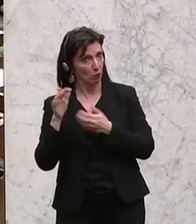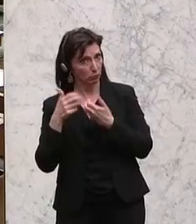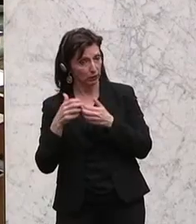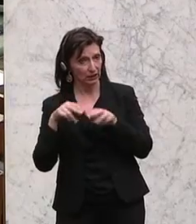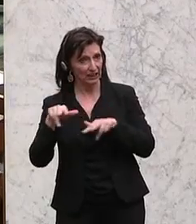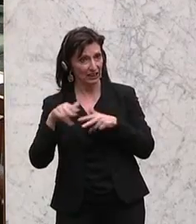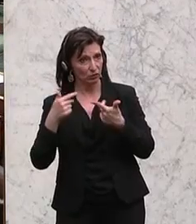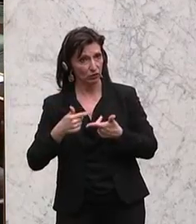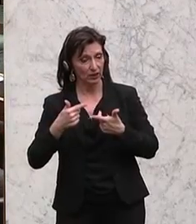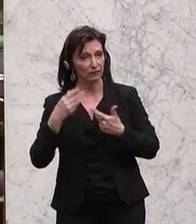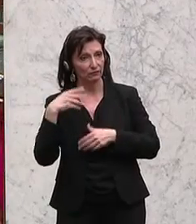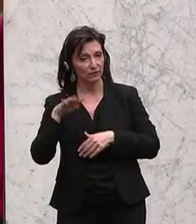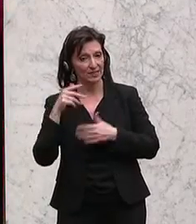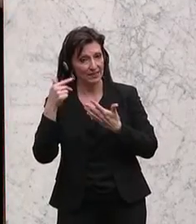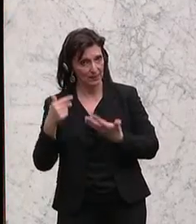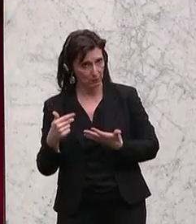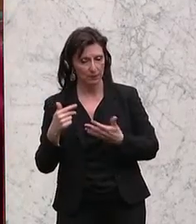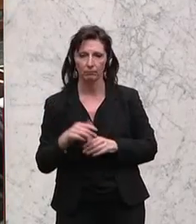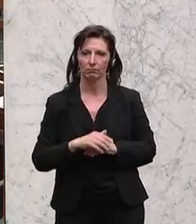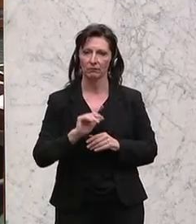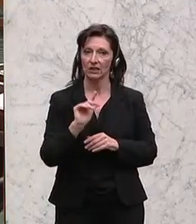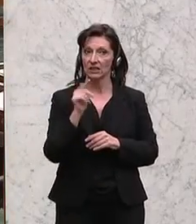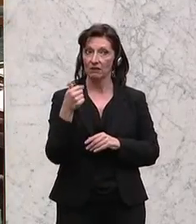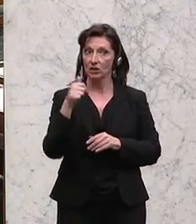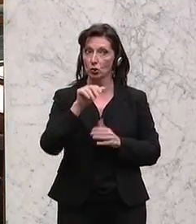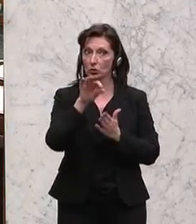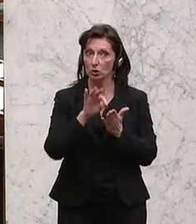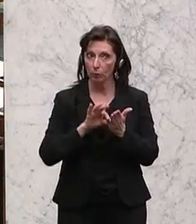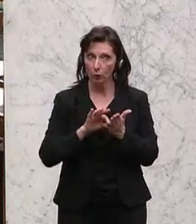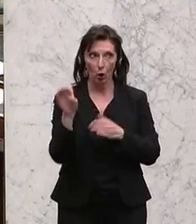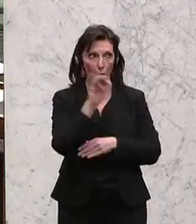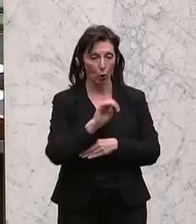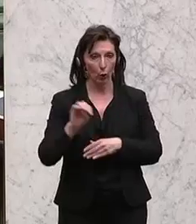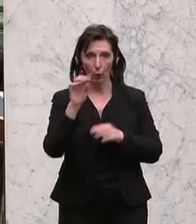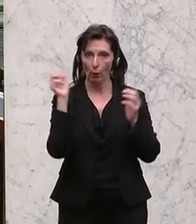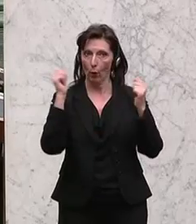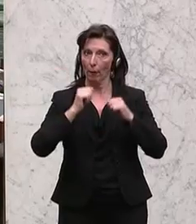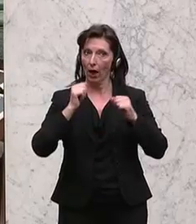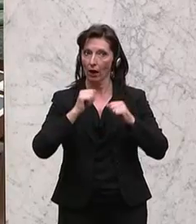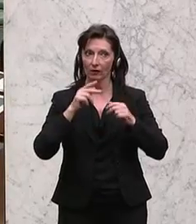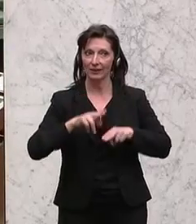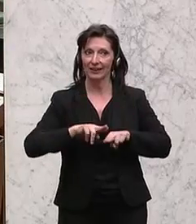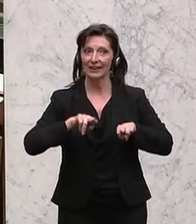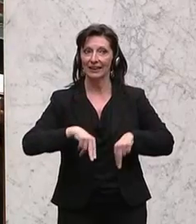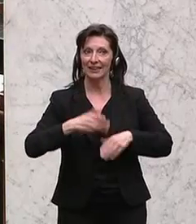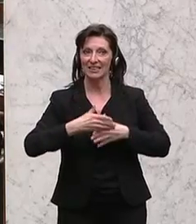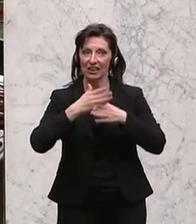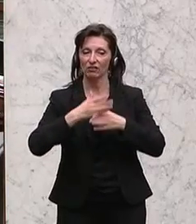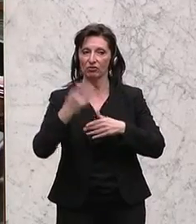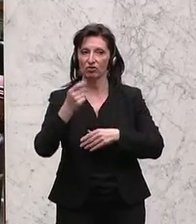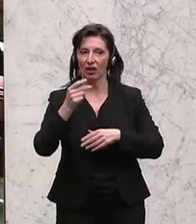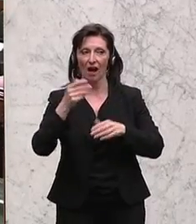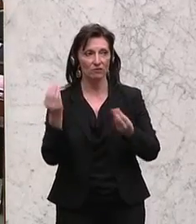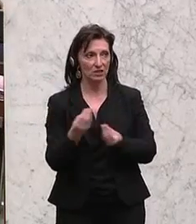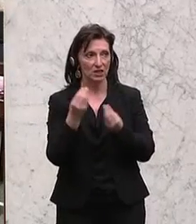das zweite Zusatzprotokoll zum europäischen Übereinkommen über die Rechtshilfe in Strafsachen. Geregelt werden unter anderem der Einsatz verdeckter